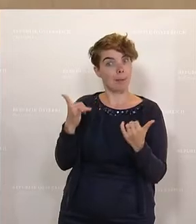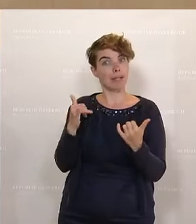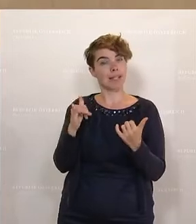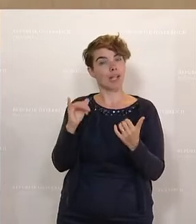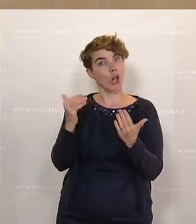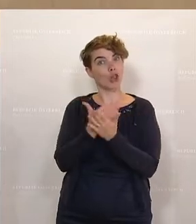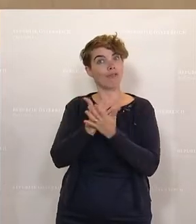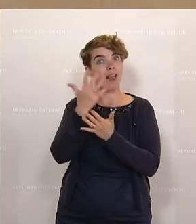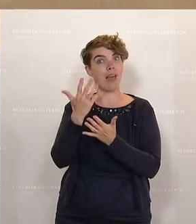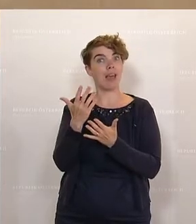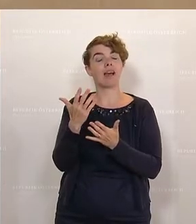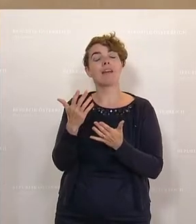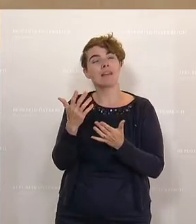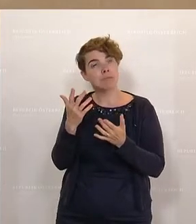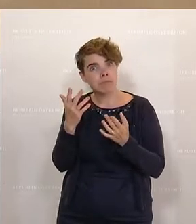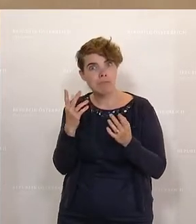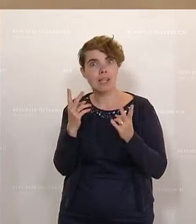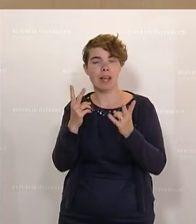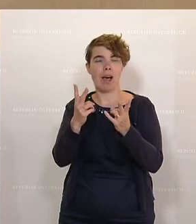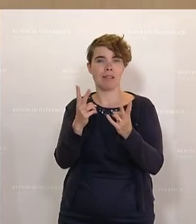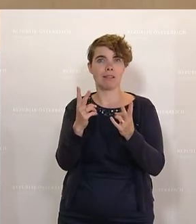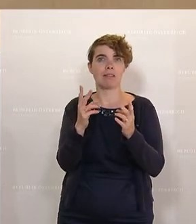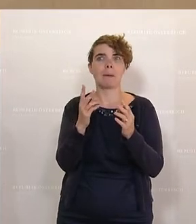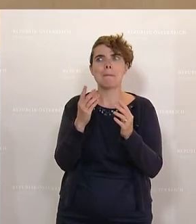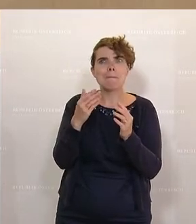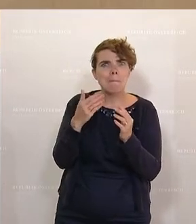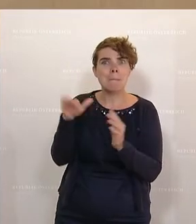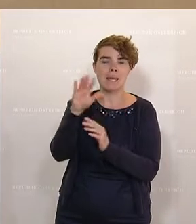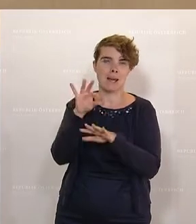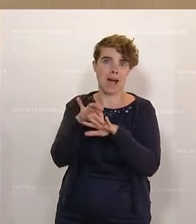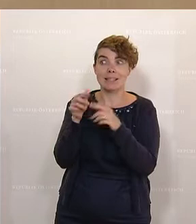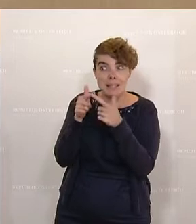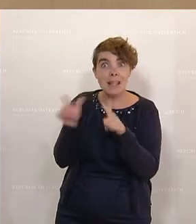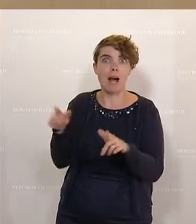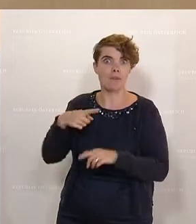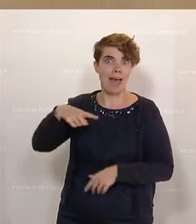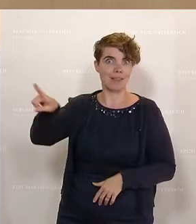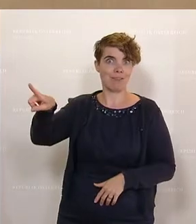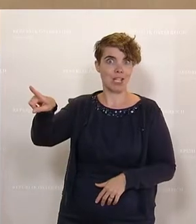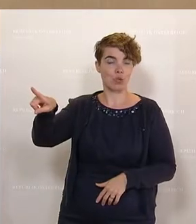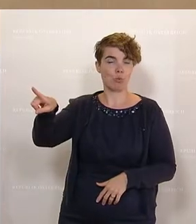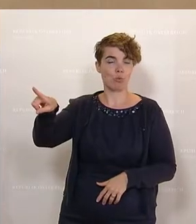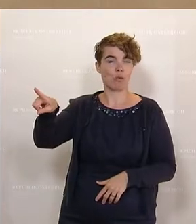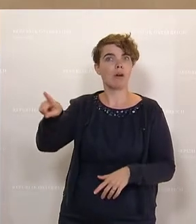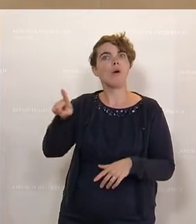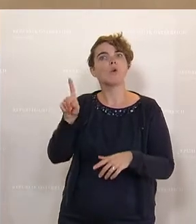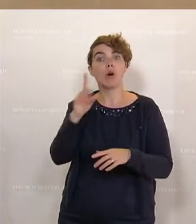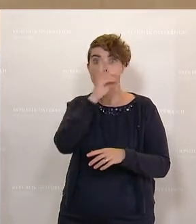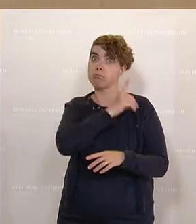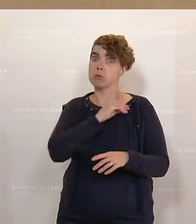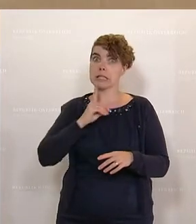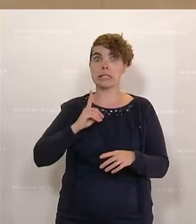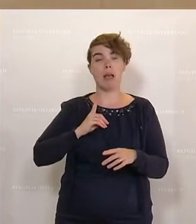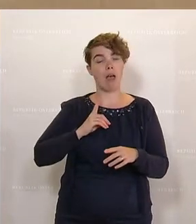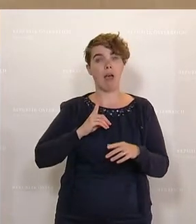wir das, erweitern den Kreis der Ärztinnen, die das machen können. Und außerdem befähigen wir auch die Polizei auf